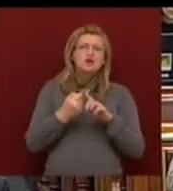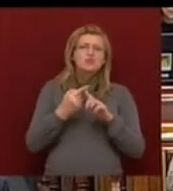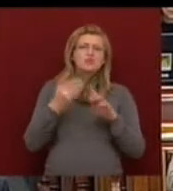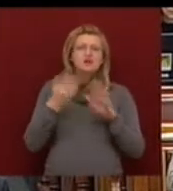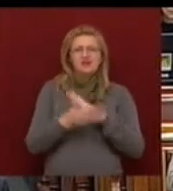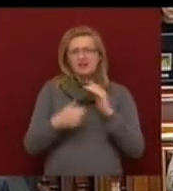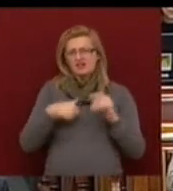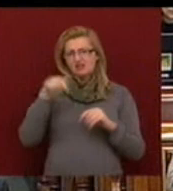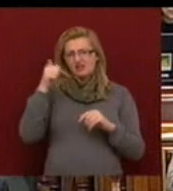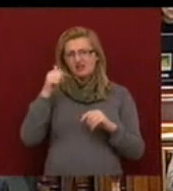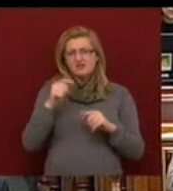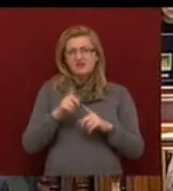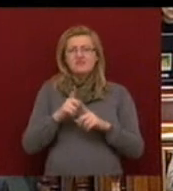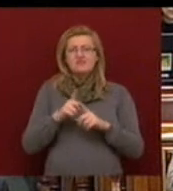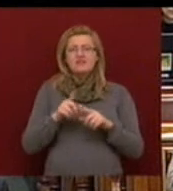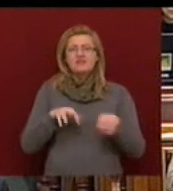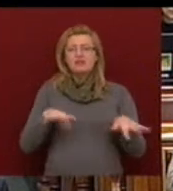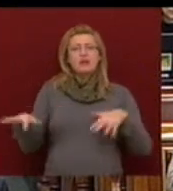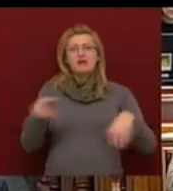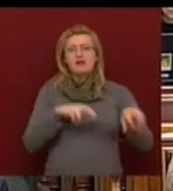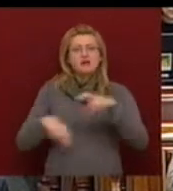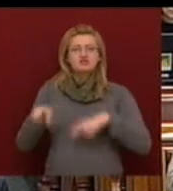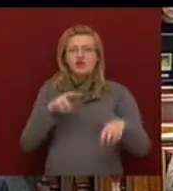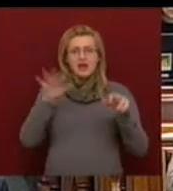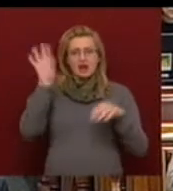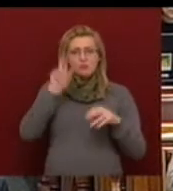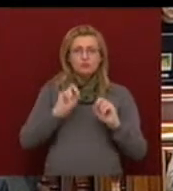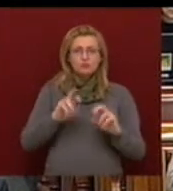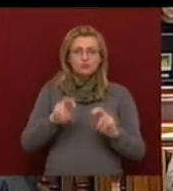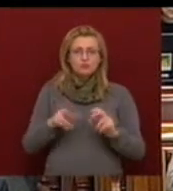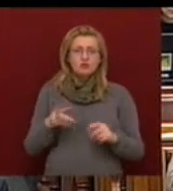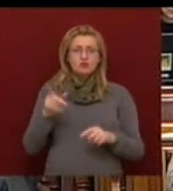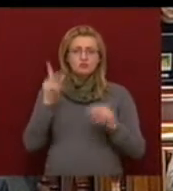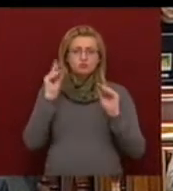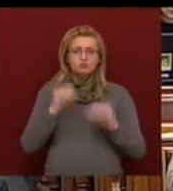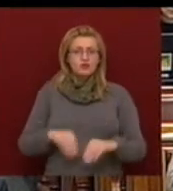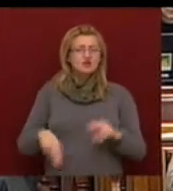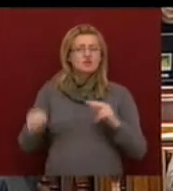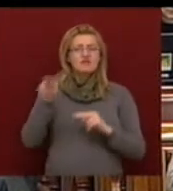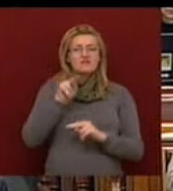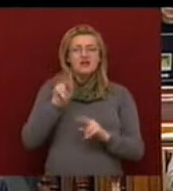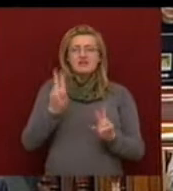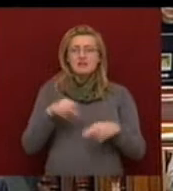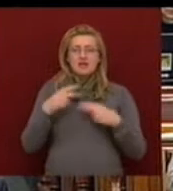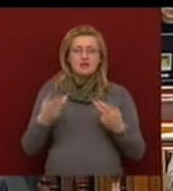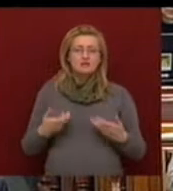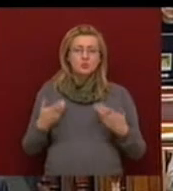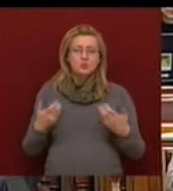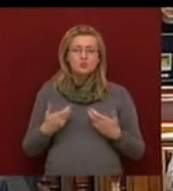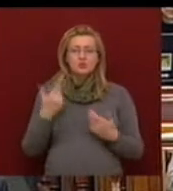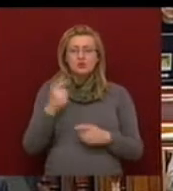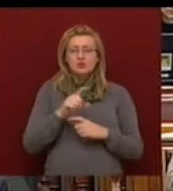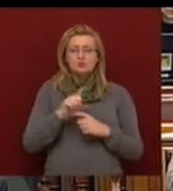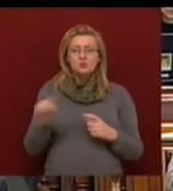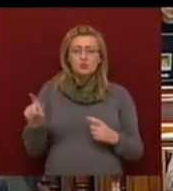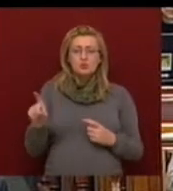én inkább nevezném egy inkóherens álmokfutásnak. Ugyanakkor az önök bukása felett nem lehet örülni, két okból